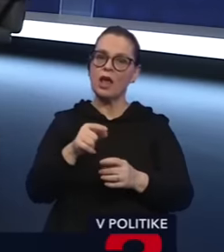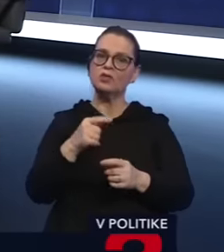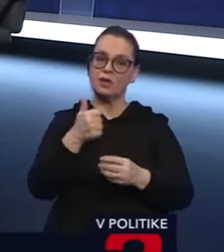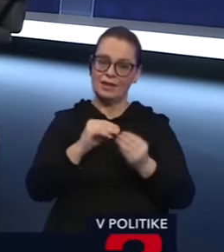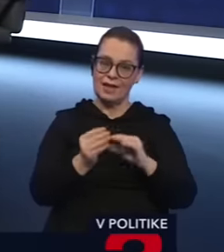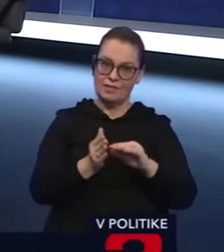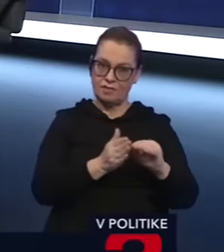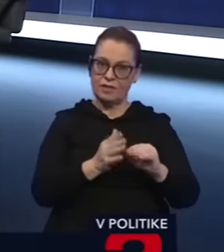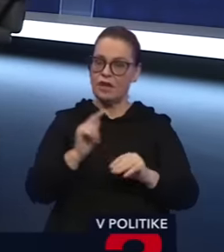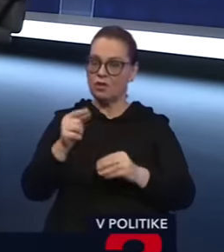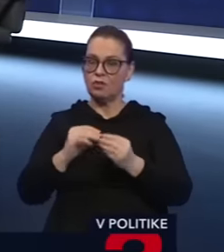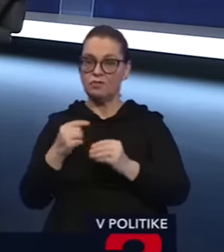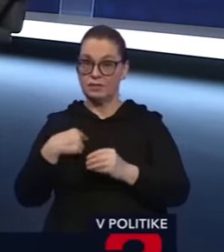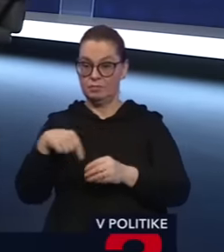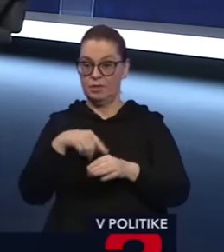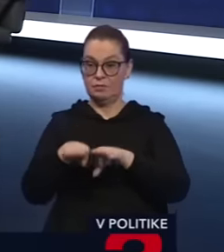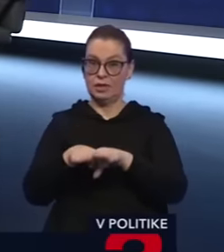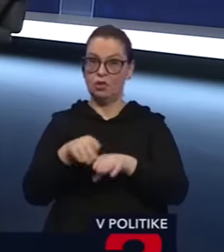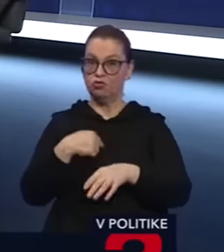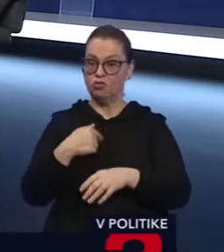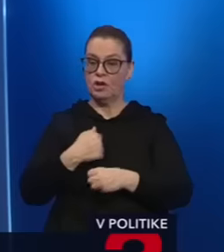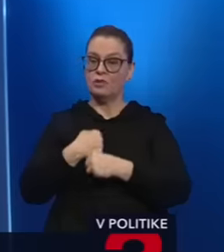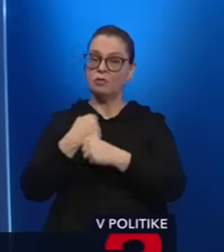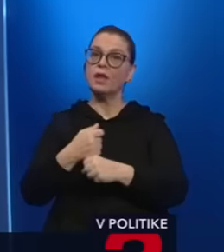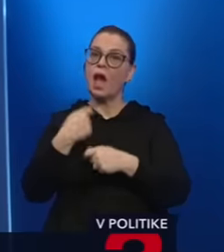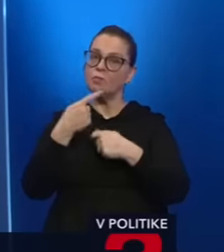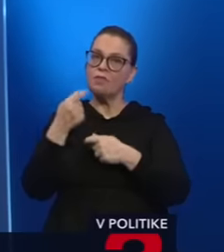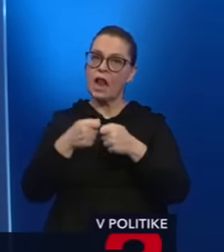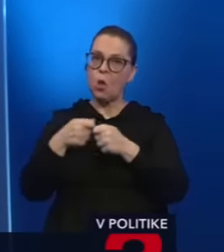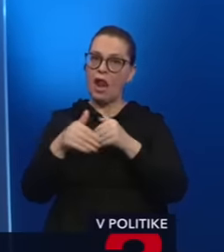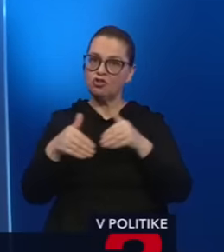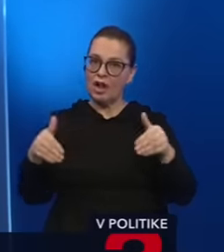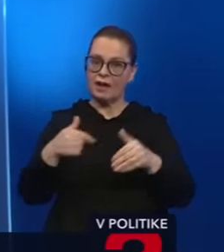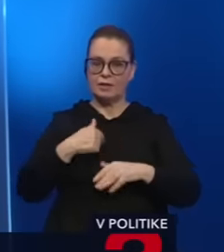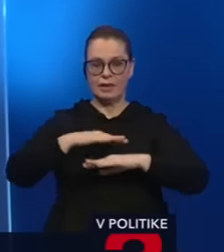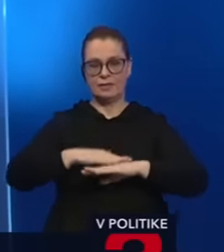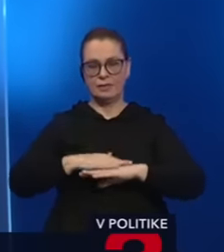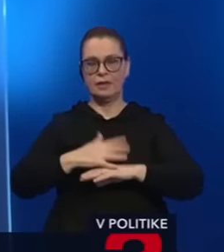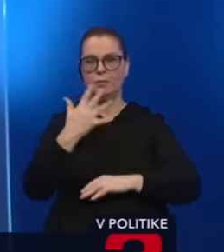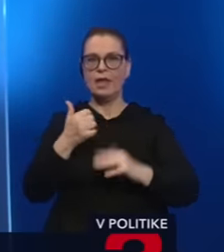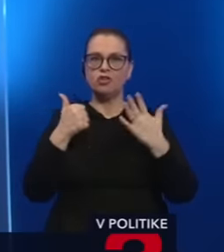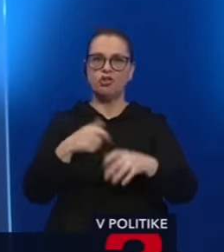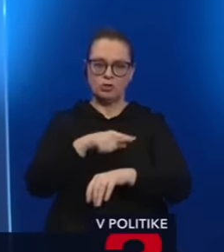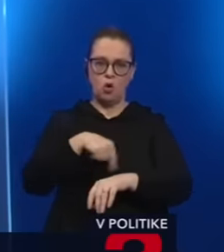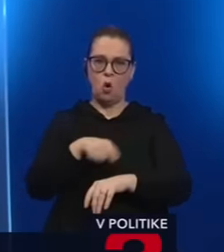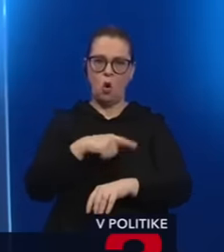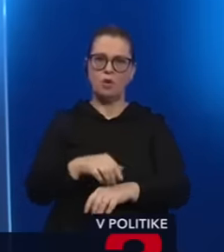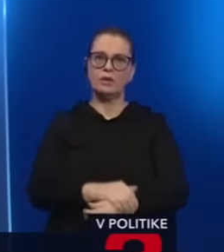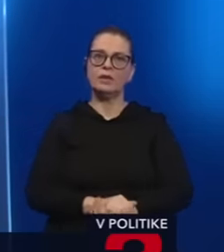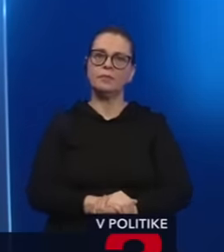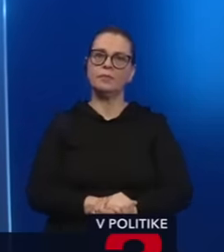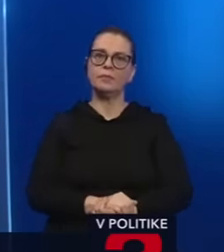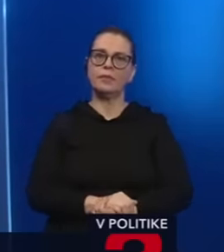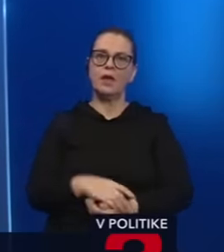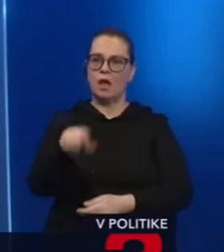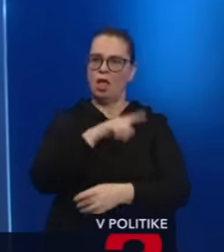druhá vec, ktorú my ako ministri, čo ja navrhujem, aj som to na količnej ráde povedal, ja tam sedím, povedzme 5-6 hodín a teraz na vás